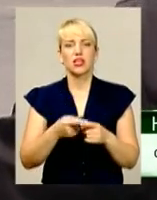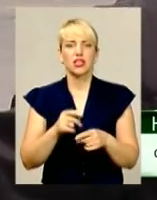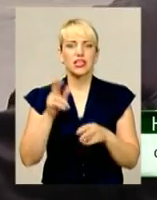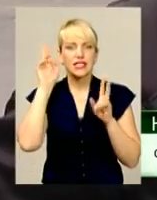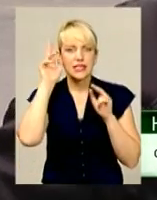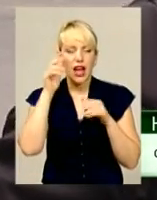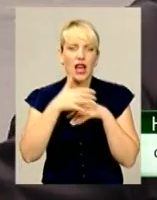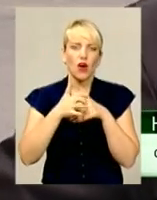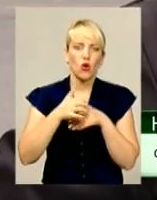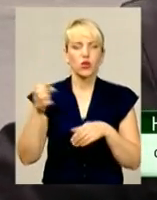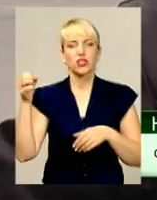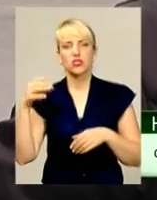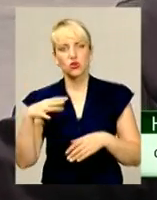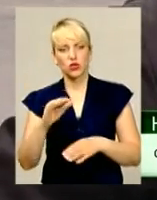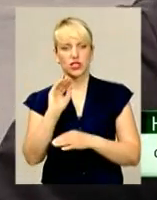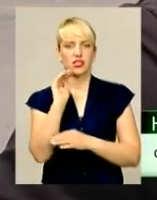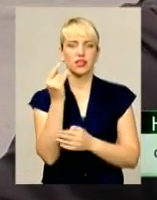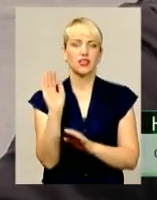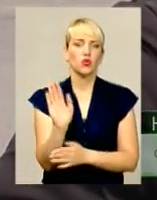отексонечку, з дитиною гуляють.